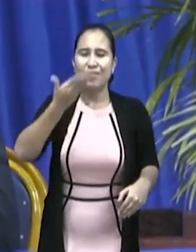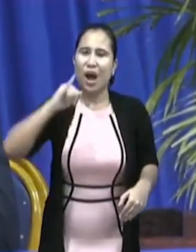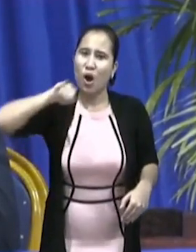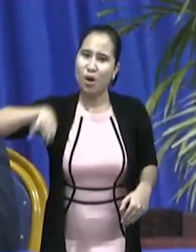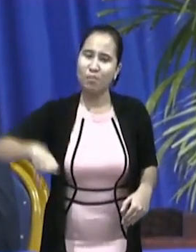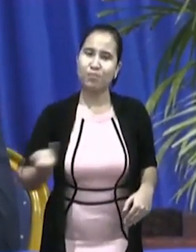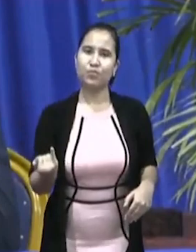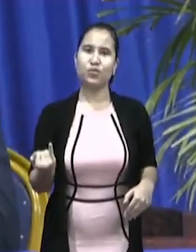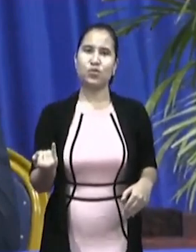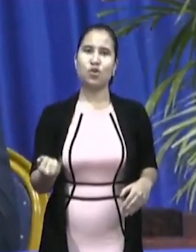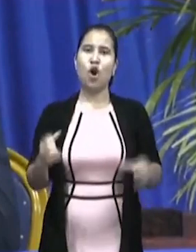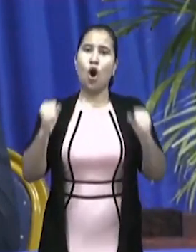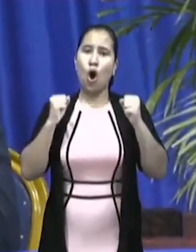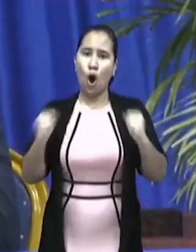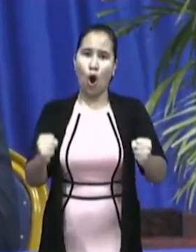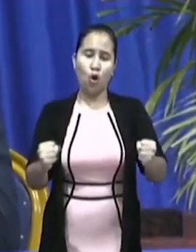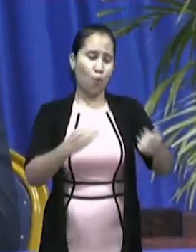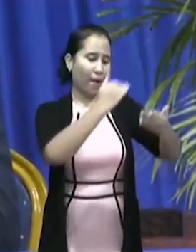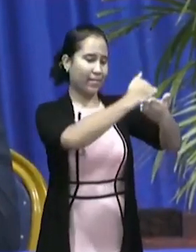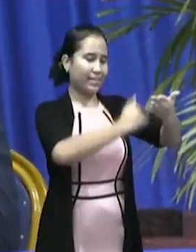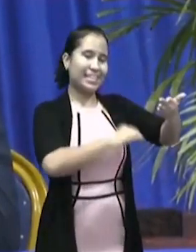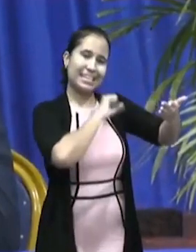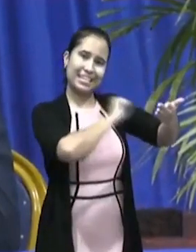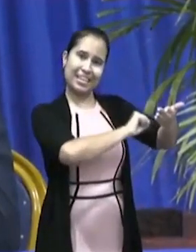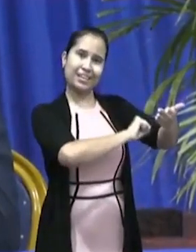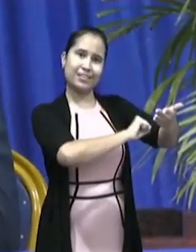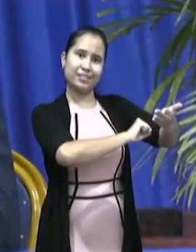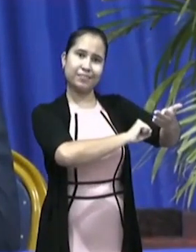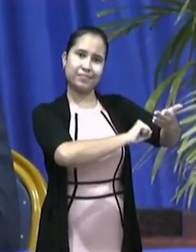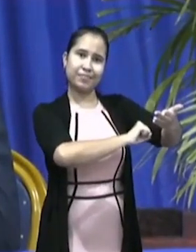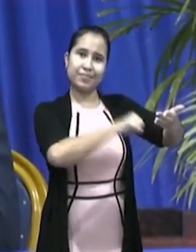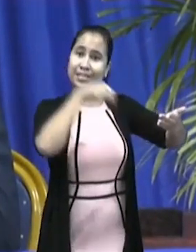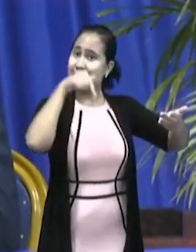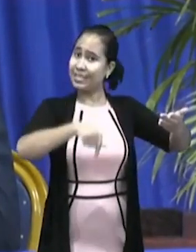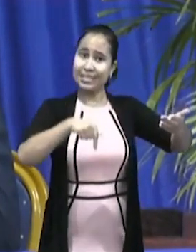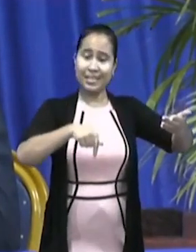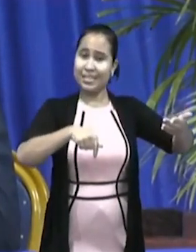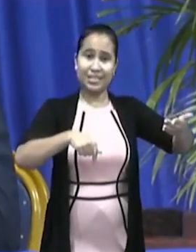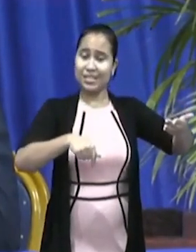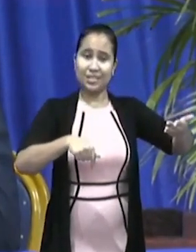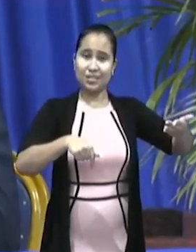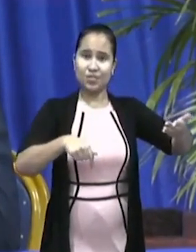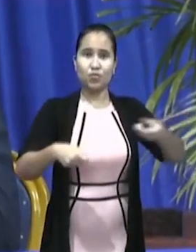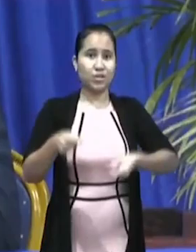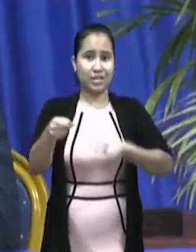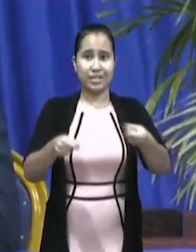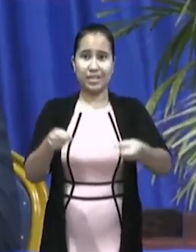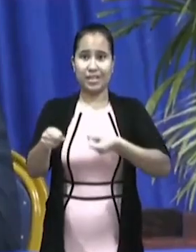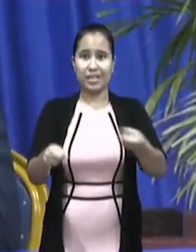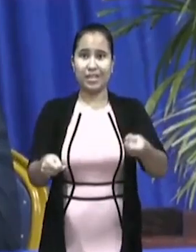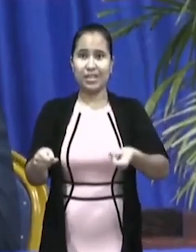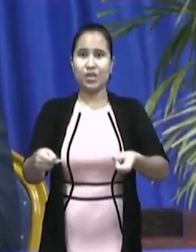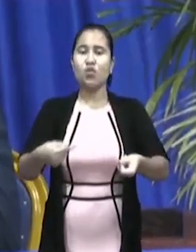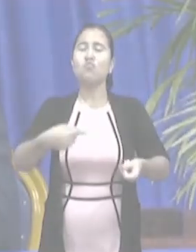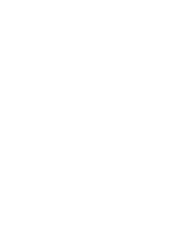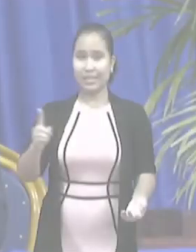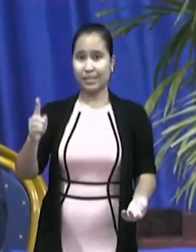horen u naar de regels. Want dit is aan ook je regering je doen. Je doen die schrijven.